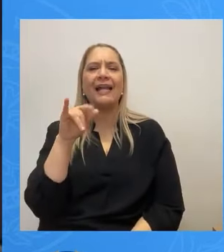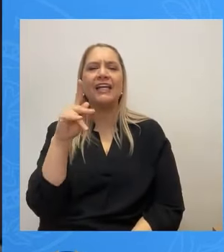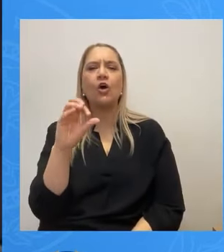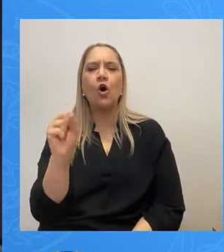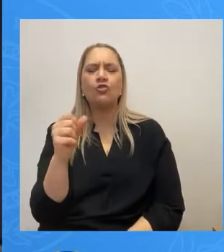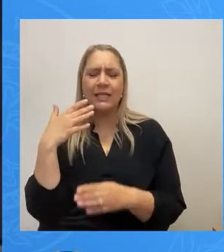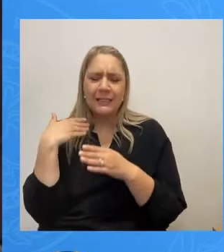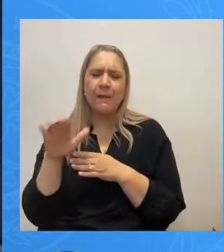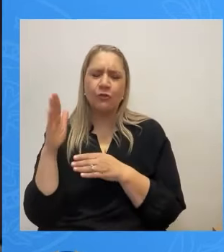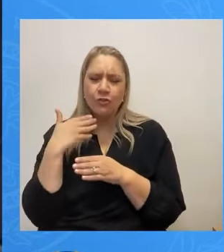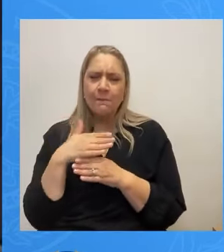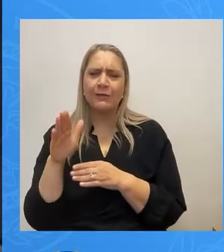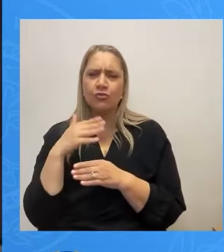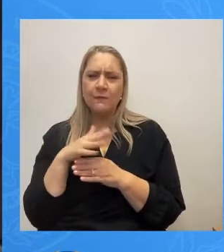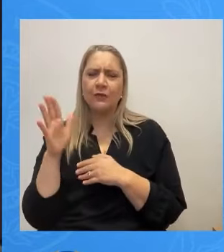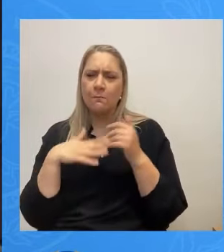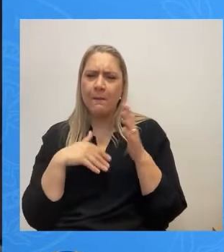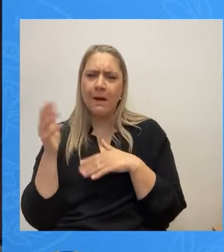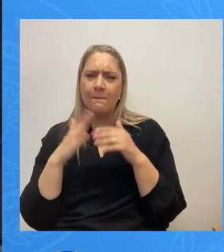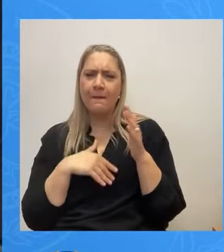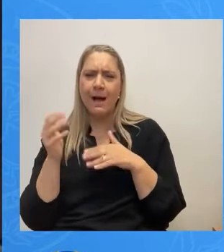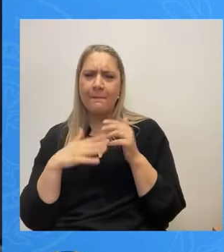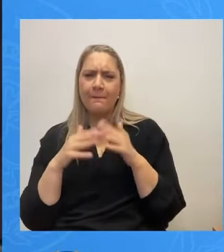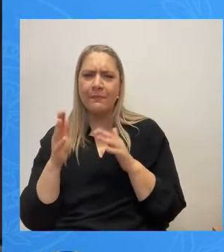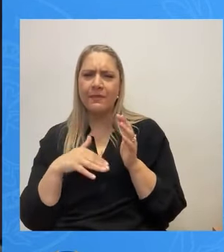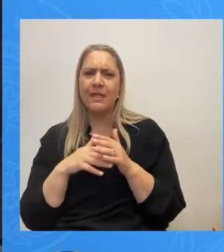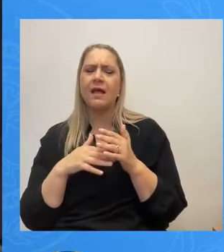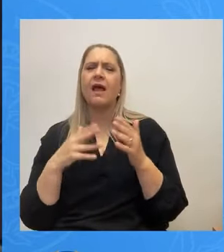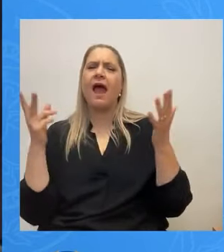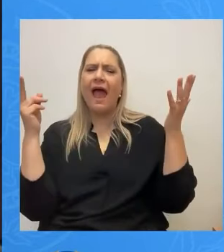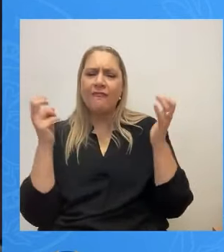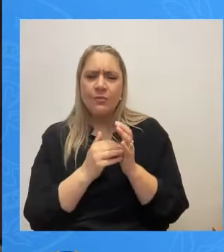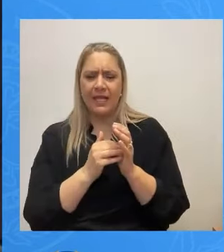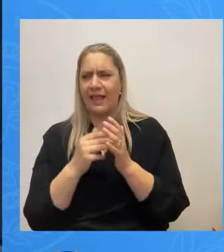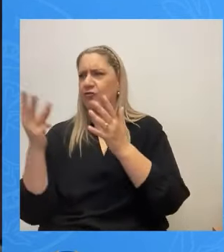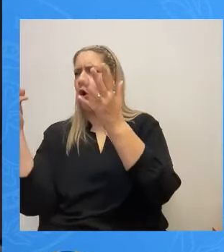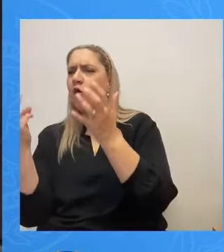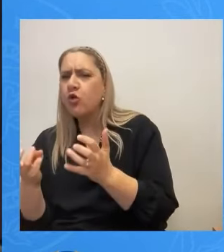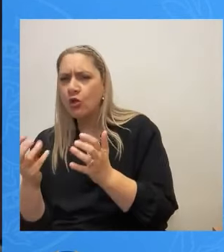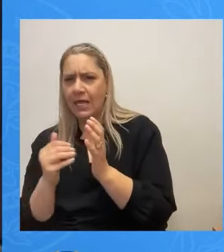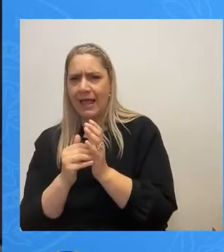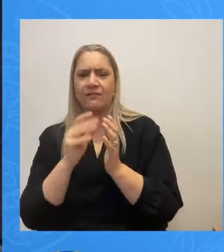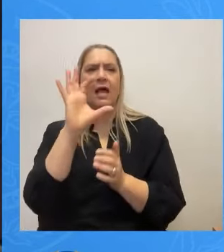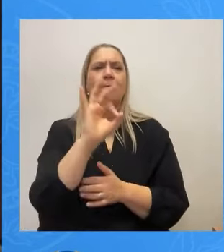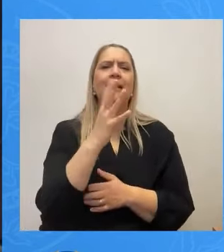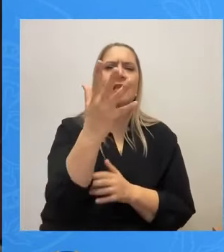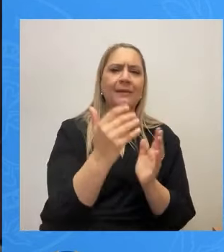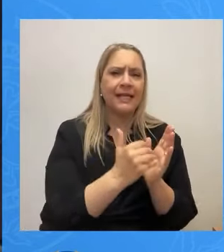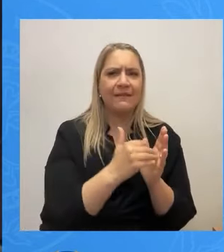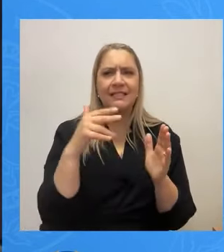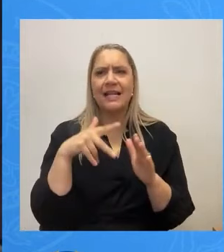τσιμέντου. Τα έχουμε πει πολλές φορές. 70.000 από εδώ, 80.000 από εκεί. 55.000 οι τράπεζες.